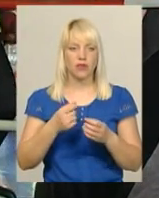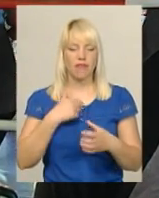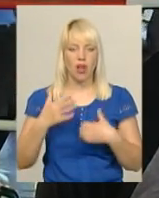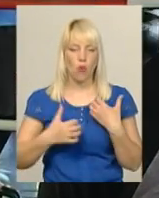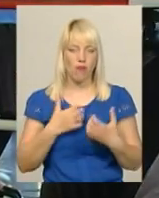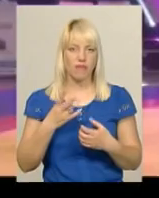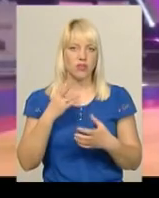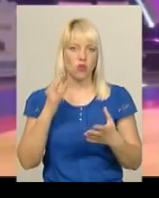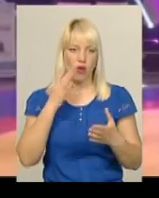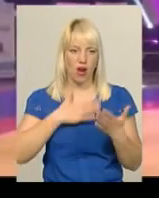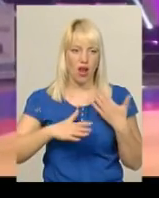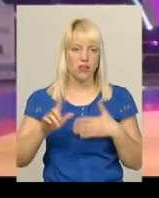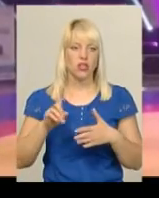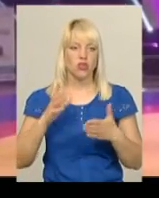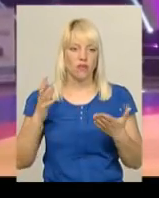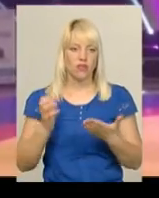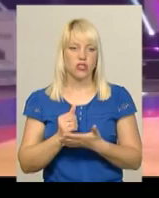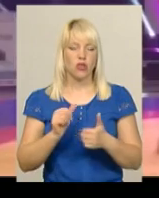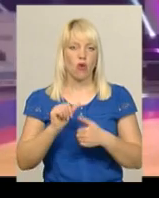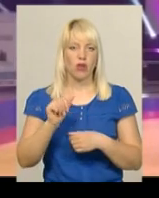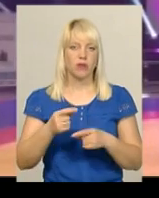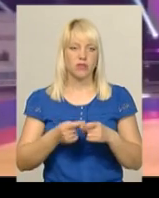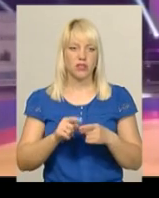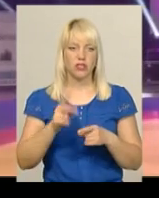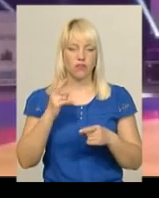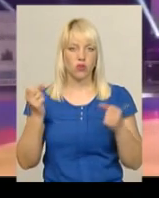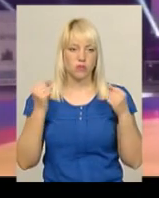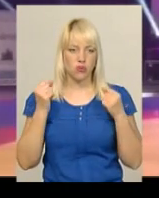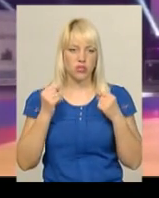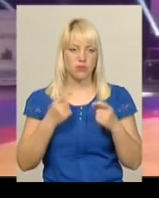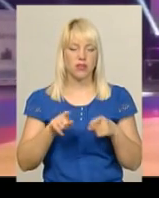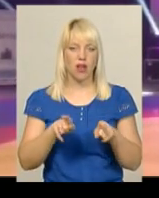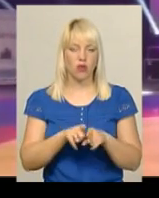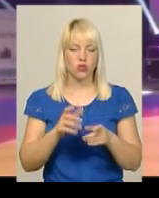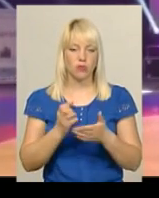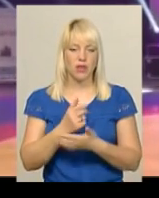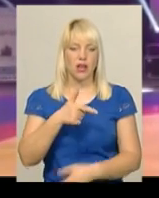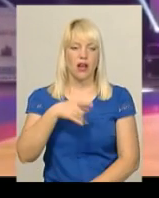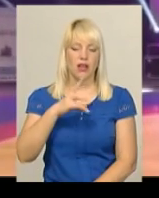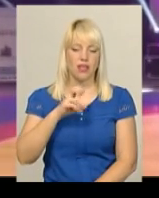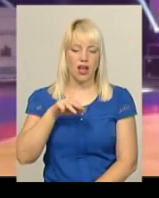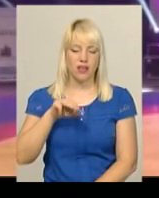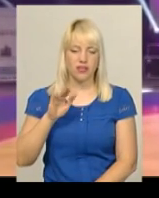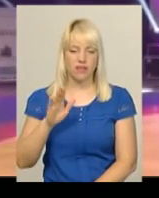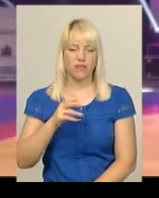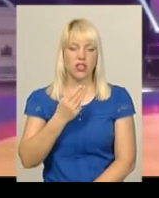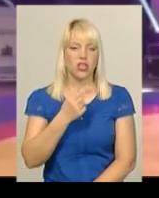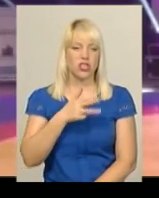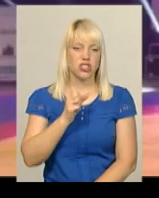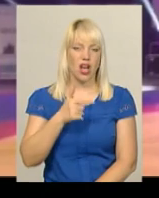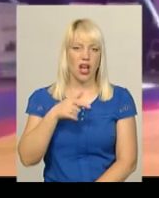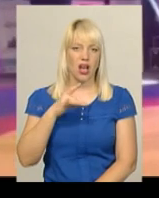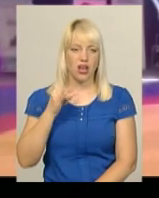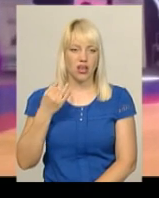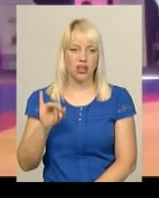радий, що все вийшло. Крім цих двох спортсменів, медалі для України здобули Данило Гнатєв, Андрій Шамрай, Дмитро Дмитрач та Анатолій Костюк.